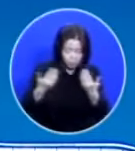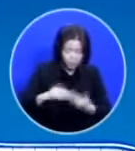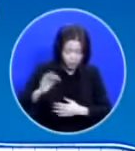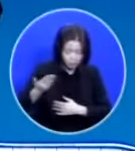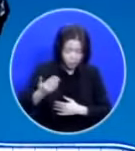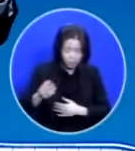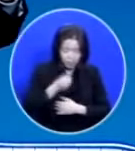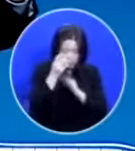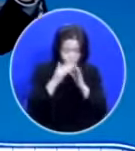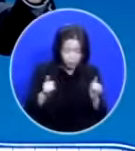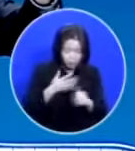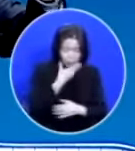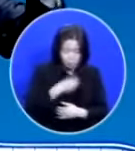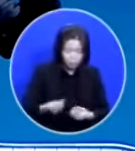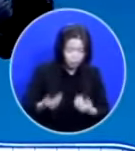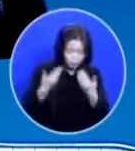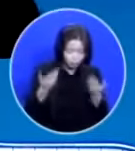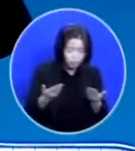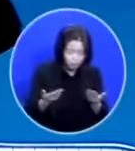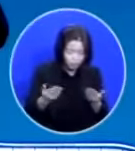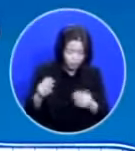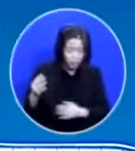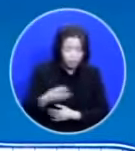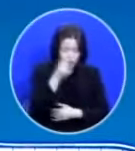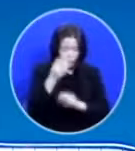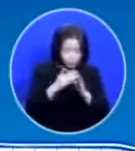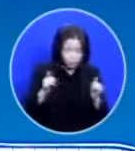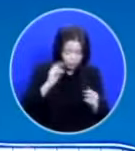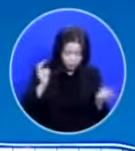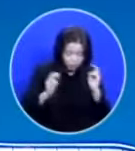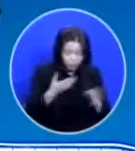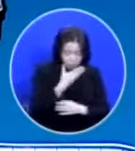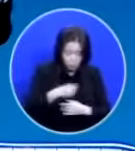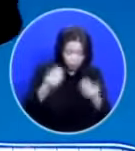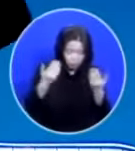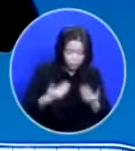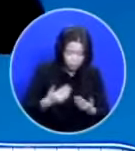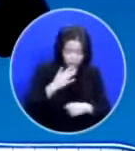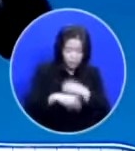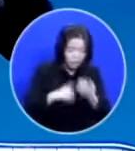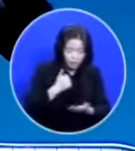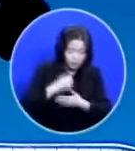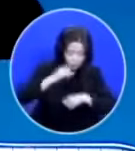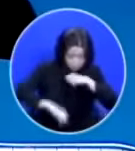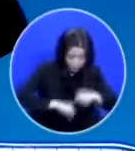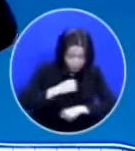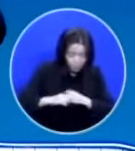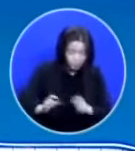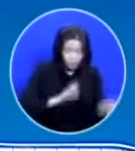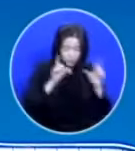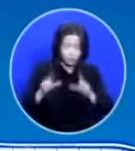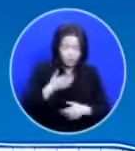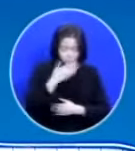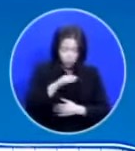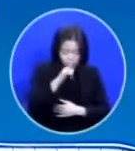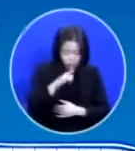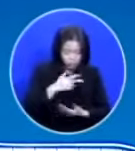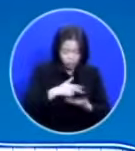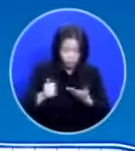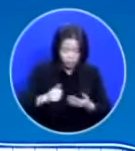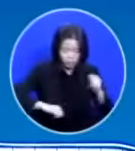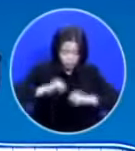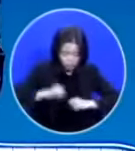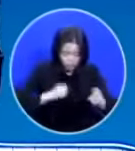복을 주소서 성도들에게 기업의 복을 주소서 하나님 마음대로 살 수 있도록 주님 역사에